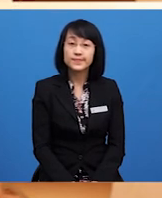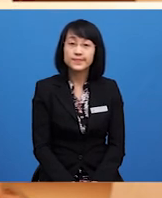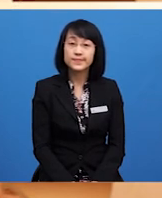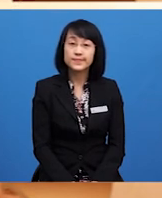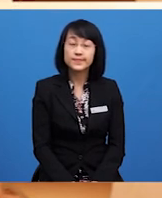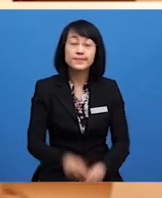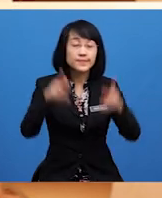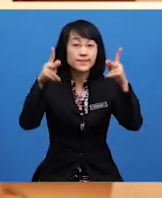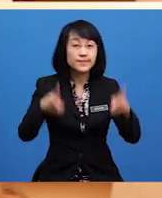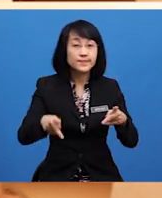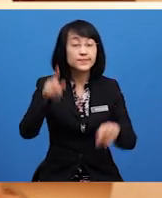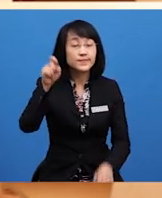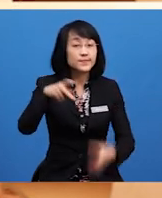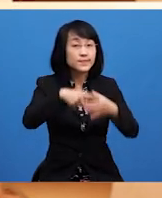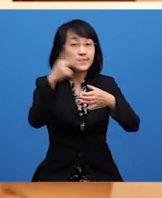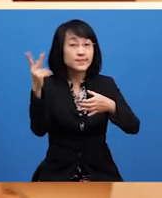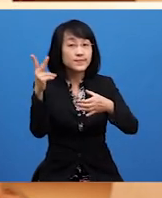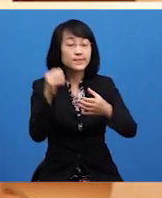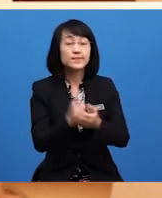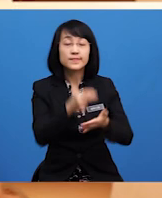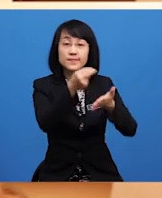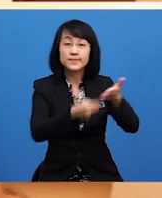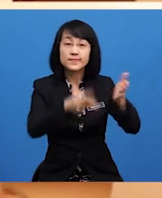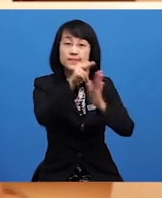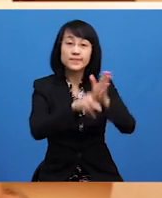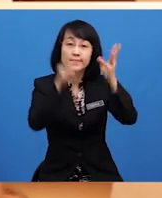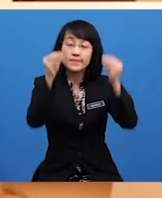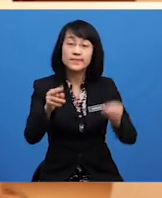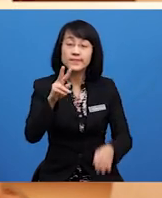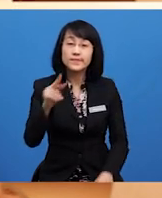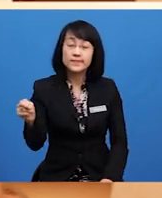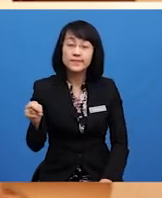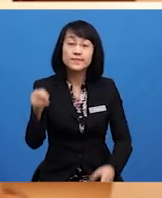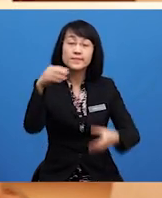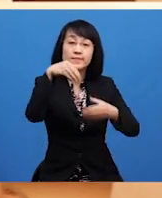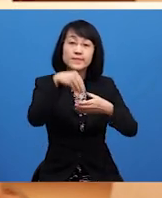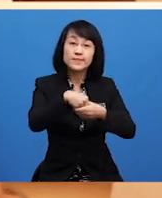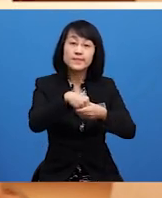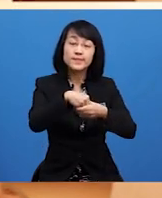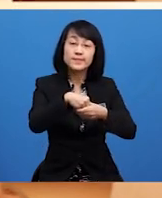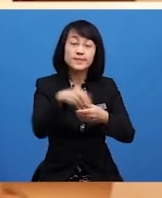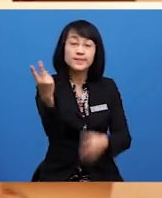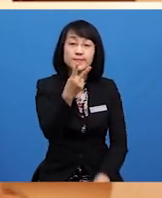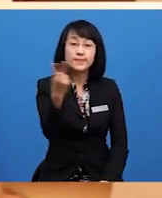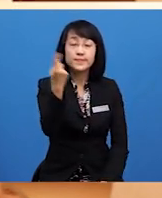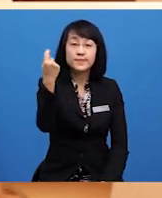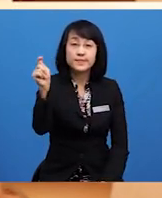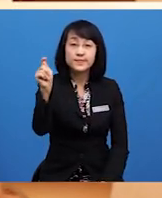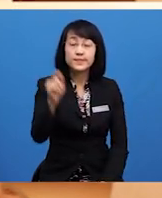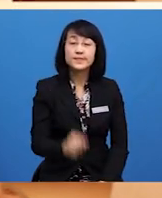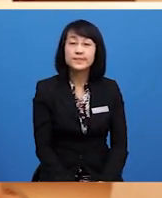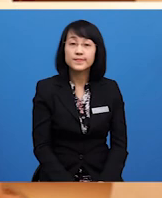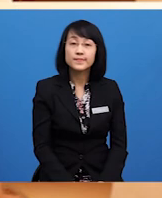Pelajar perlu mengeluarkan nilai kemanusiaan yang terdapat dalam kedua-dua teks